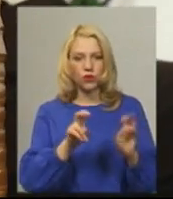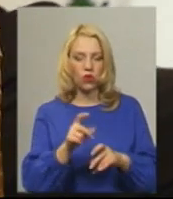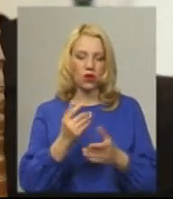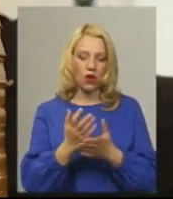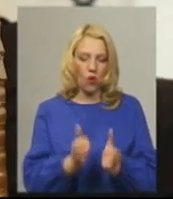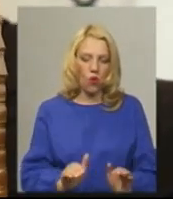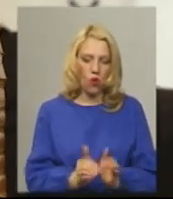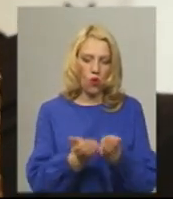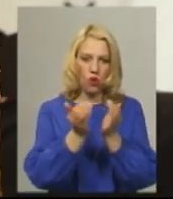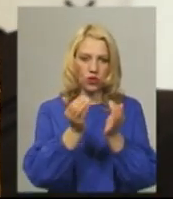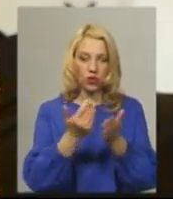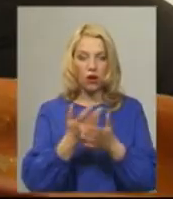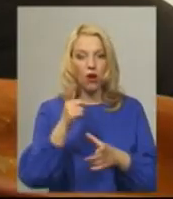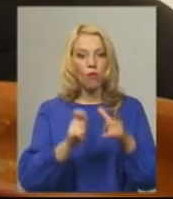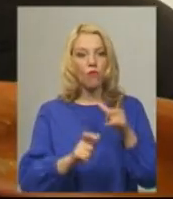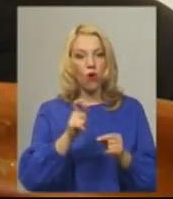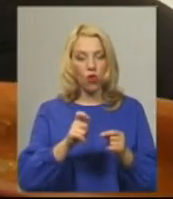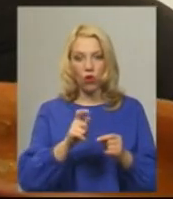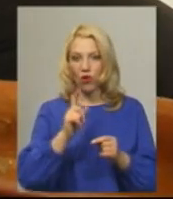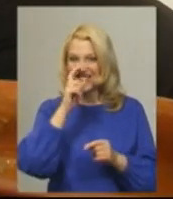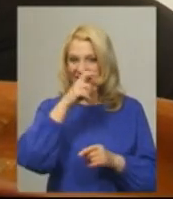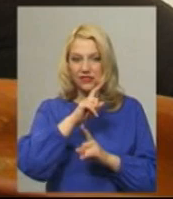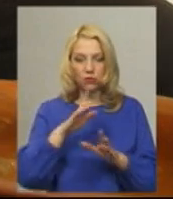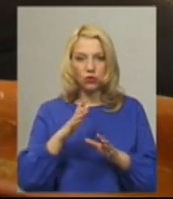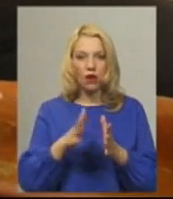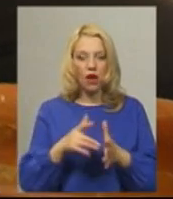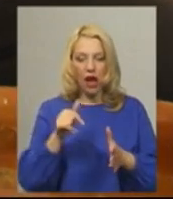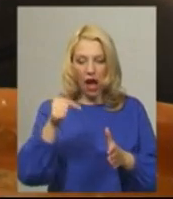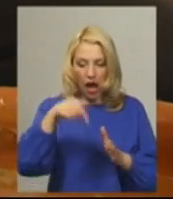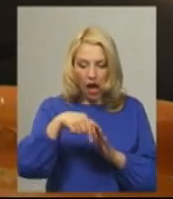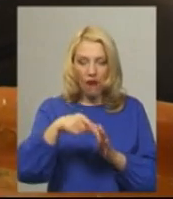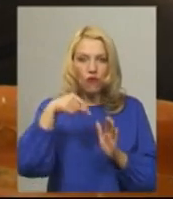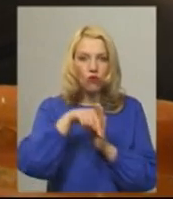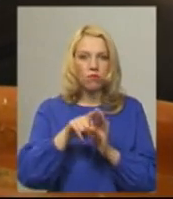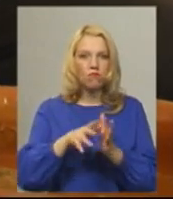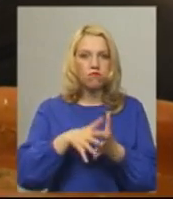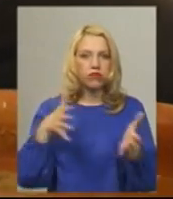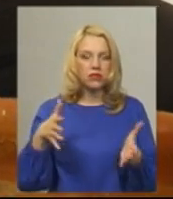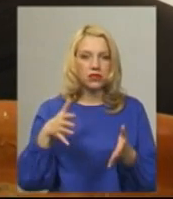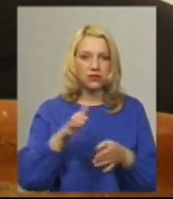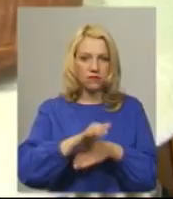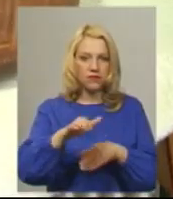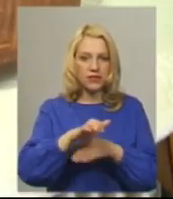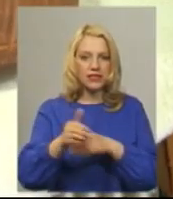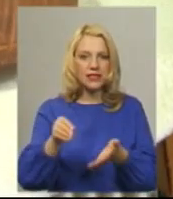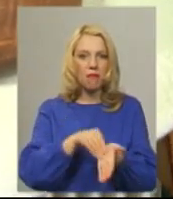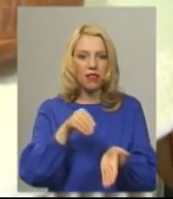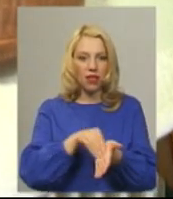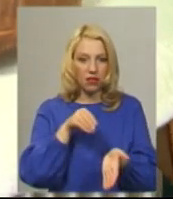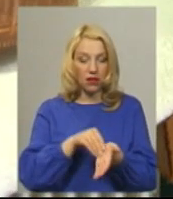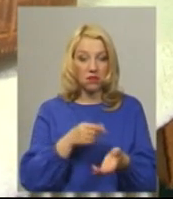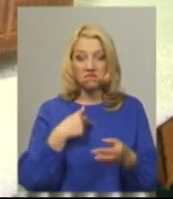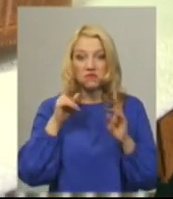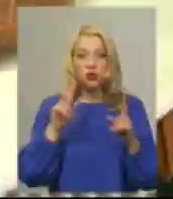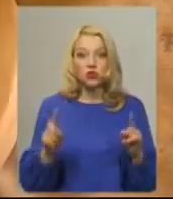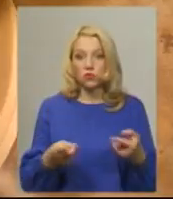Молоко довше не скисає і більше сметани. Я не знаю, в чому це, чи це так є насправді. В моїй